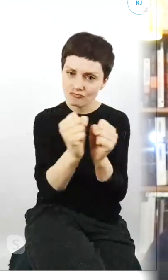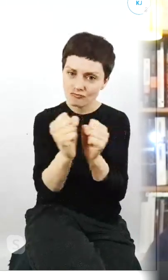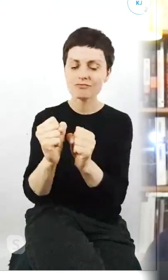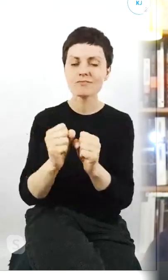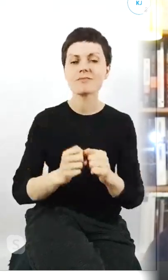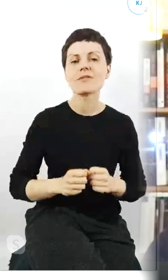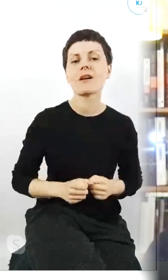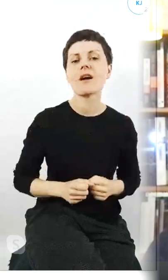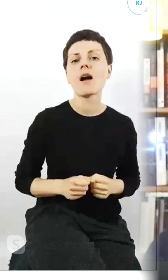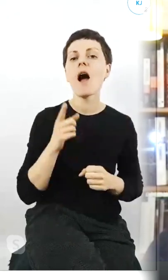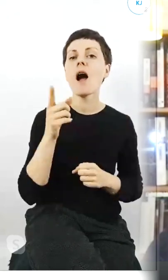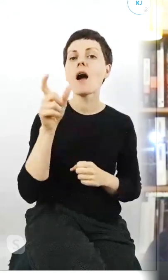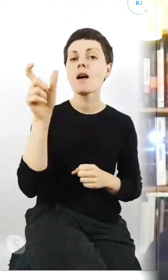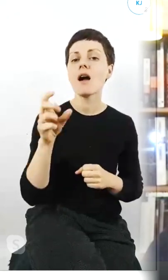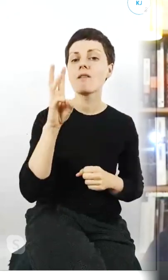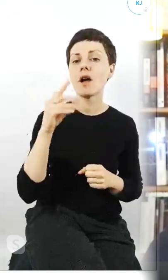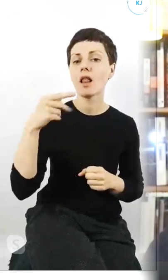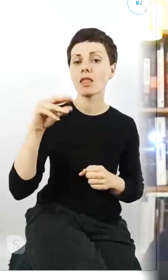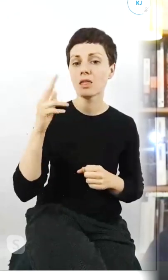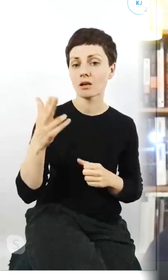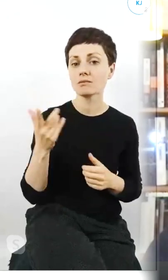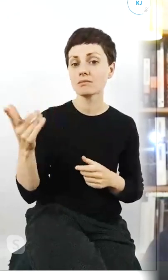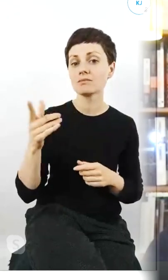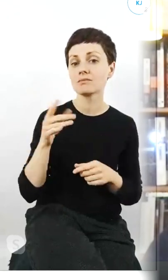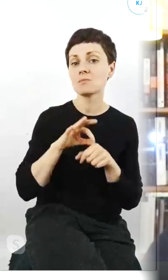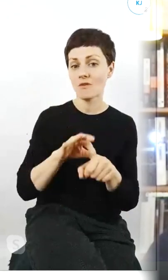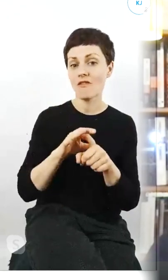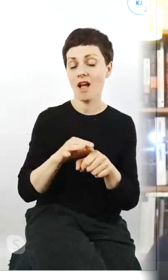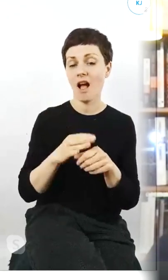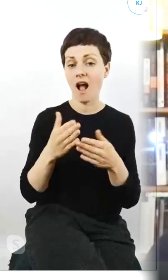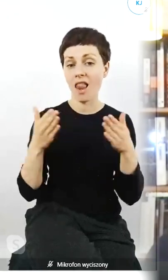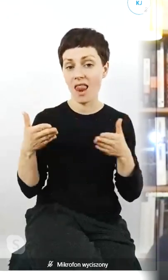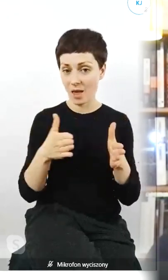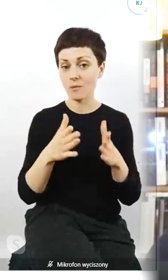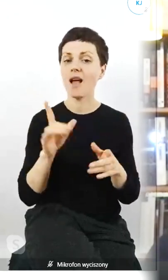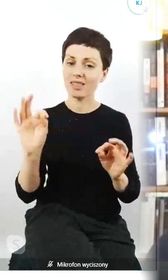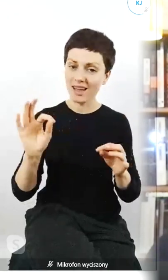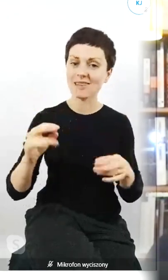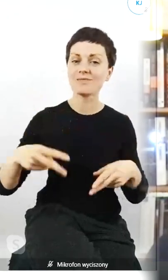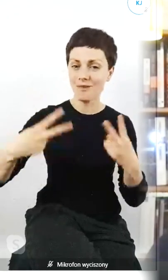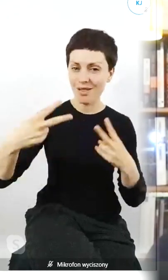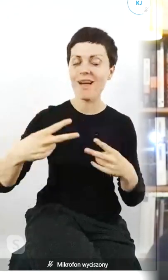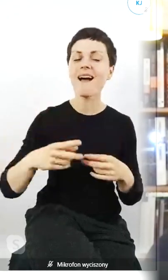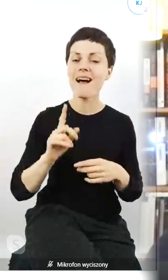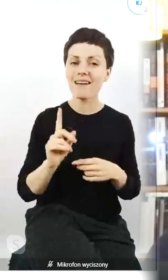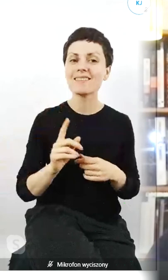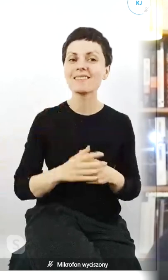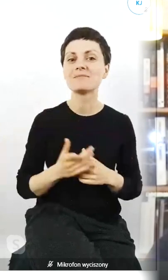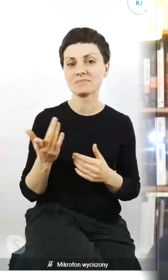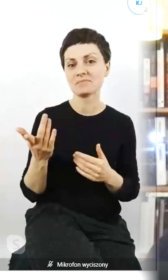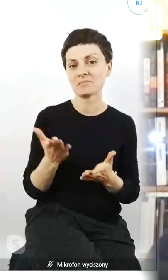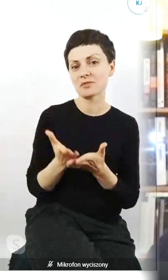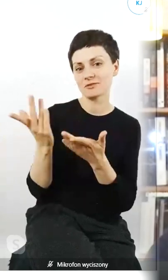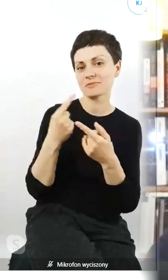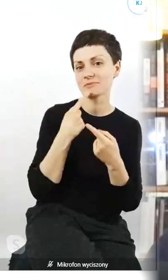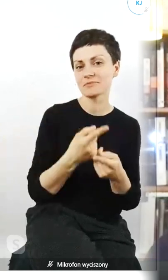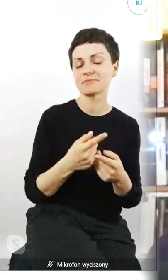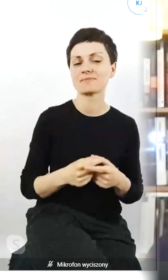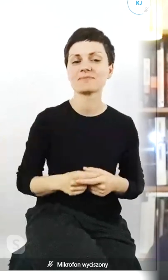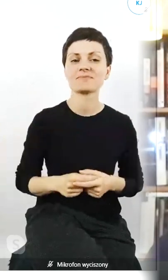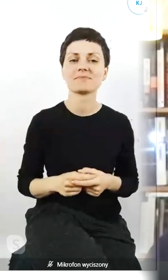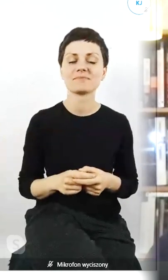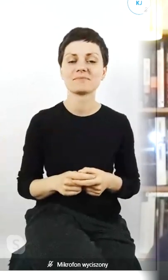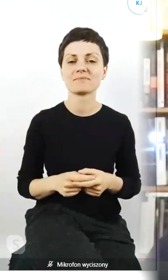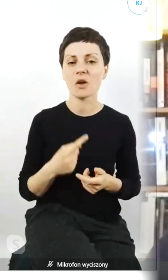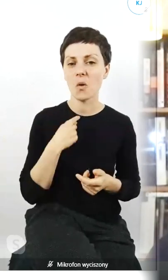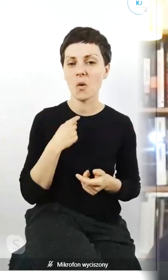tutaj kierujesz labiryntem wirtualnym co prawda więc przejmuj ostatni